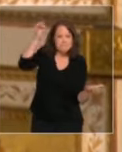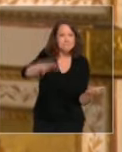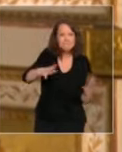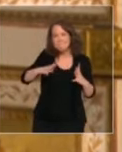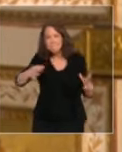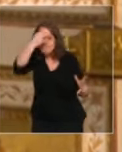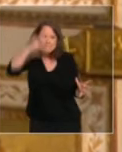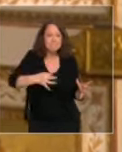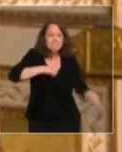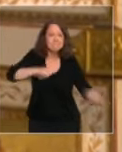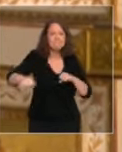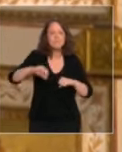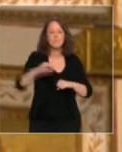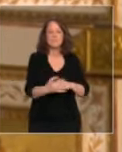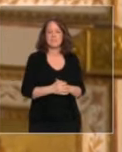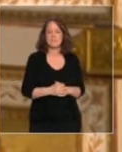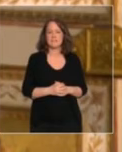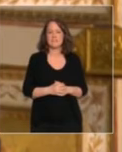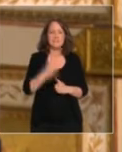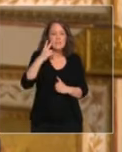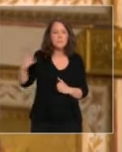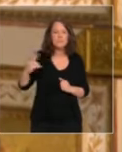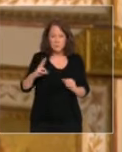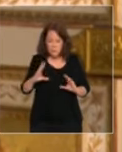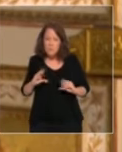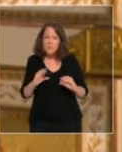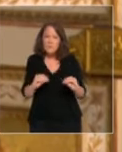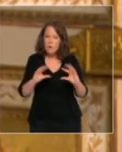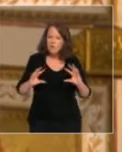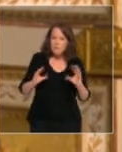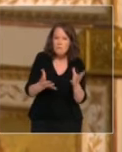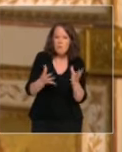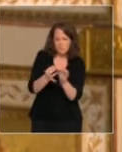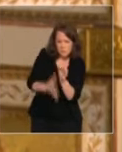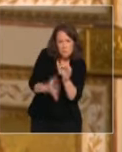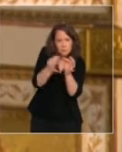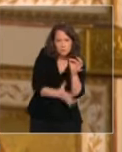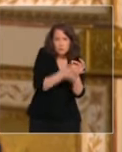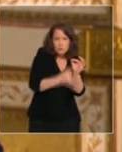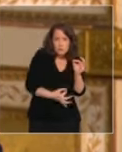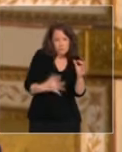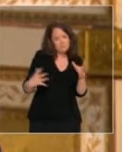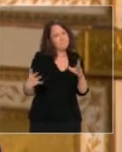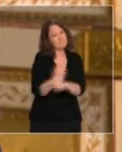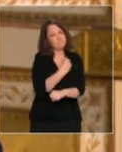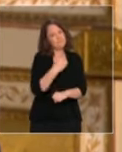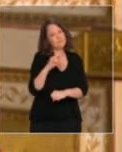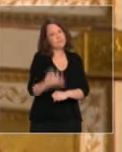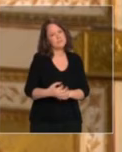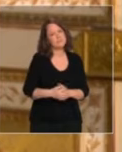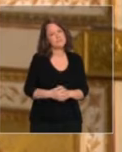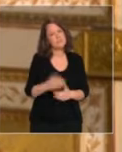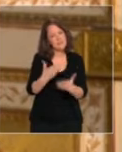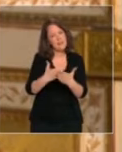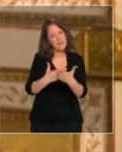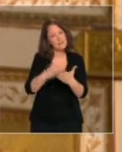agi. Au plus près du terrain, beaucoup de solutions ont été trouvées. nous devrons nous en